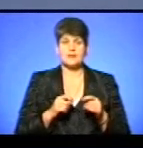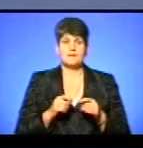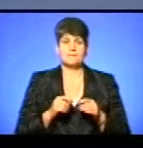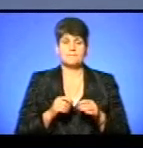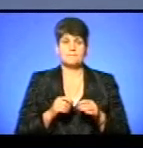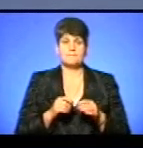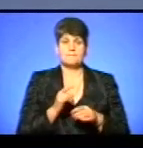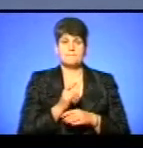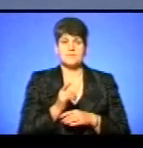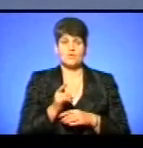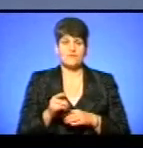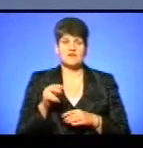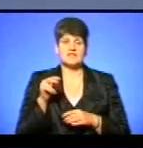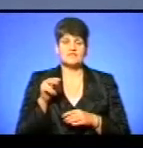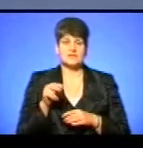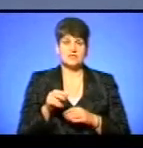2018,